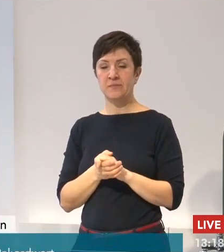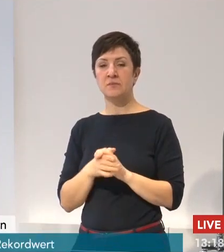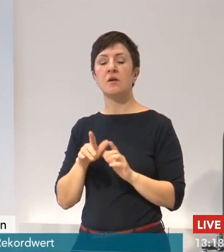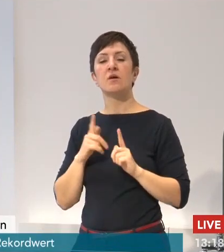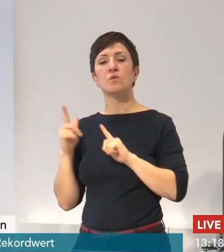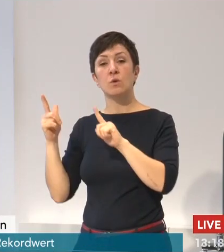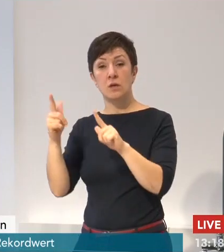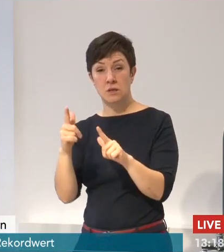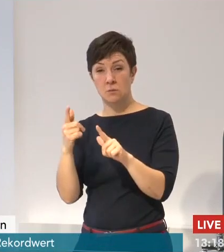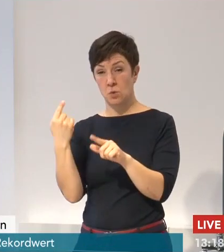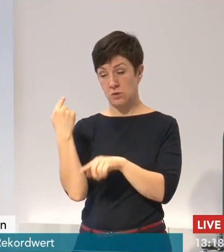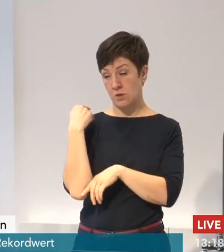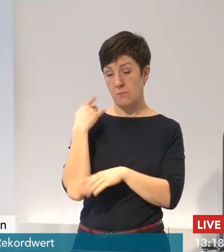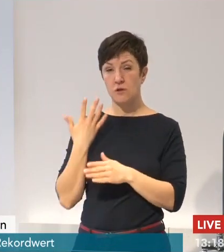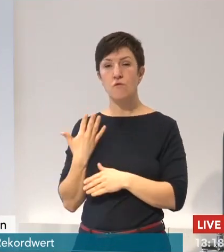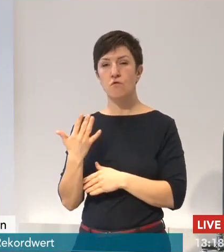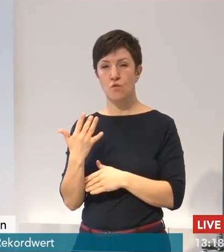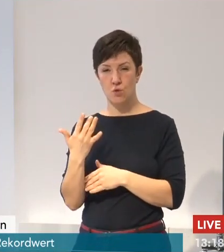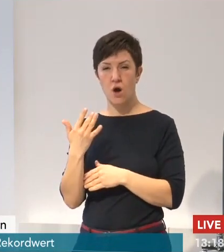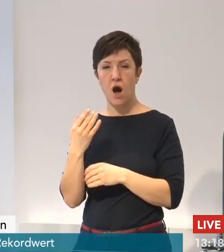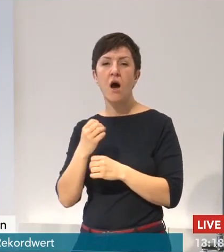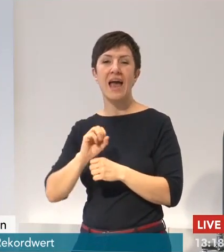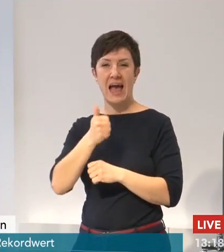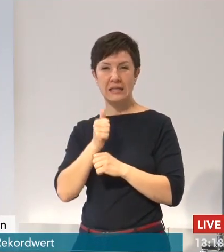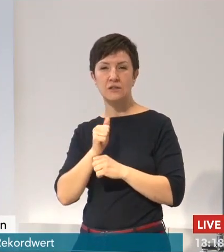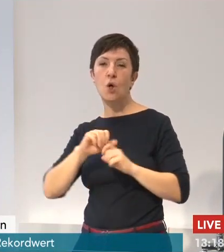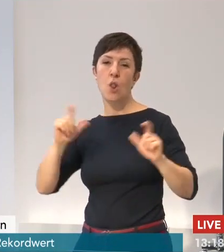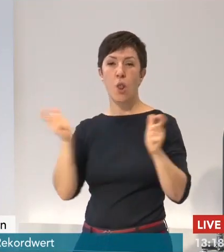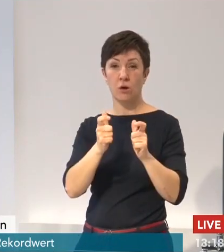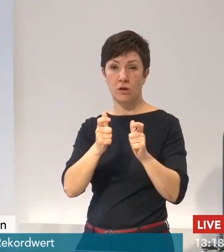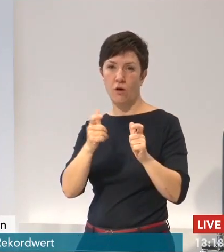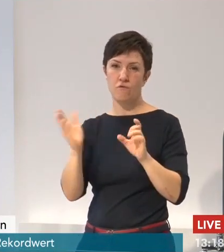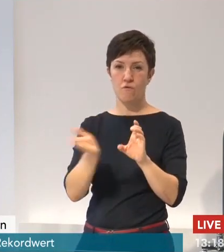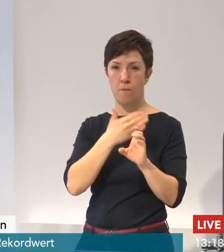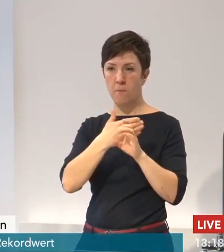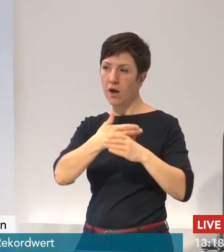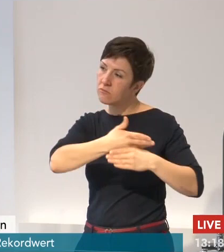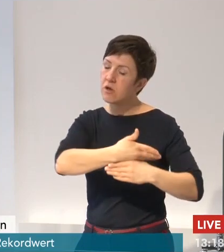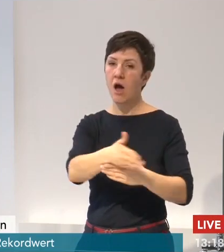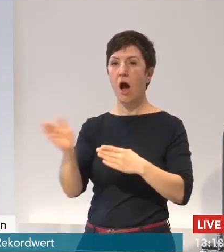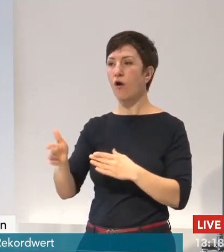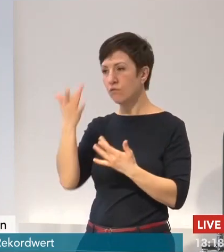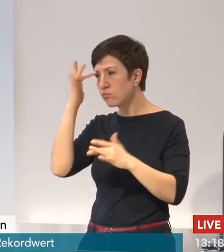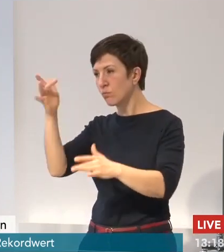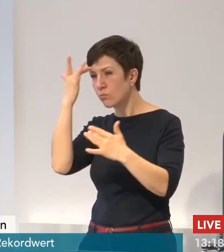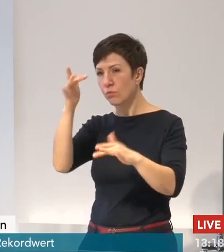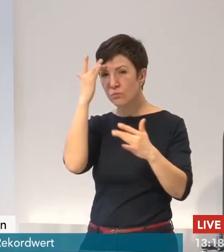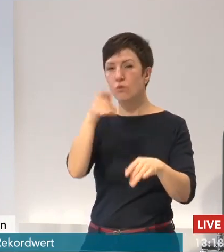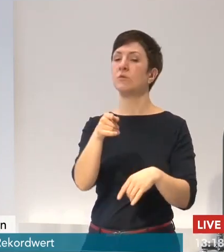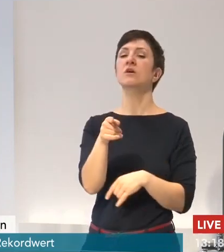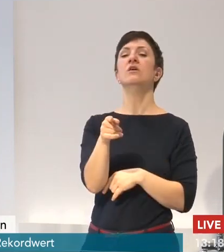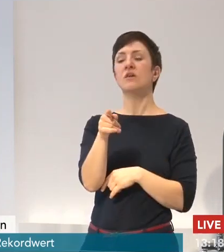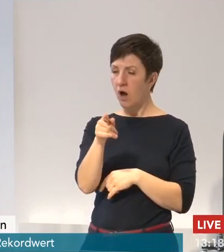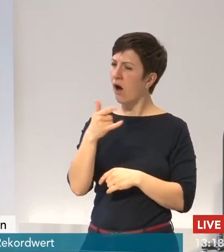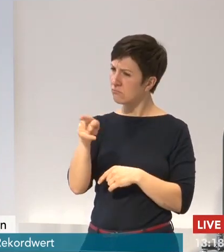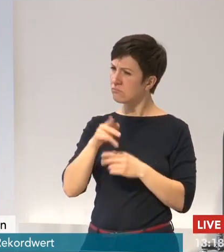die maßgeblichen Akteure ihre Beiträge geleistet. Es sind Hygiene- und Schutzkonzepte vorgelegt worden mit Blick auf die touristischen